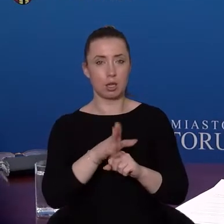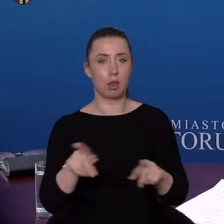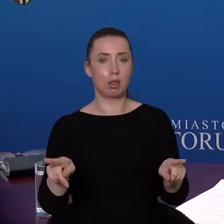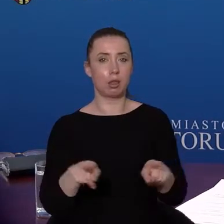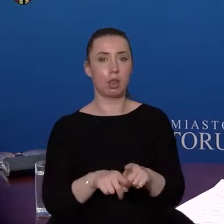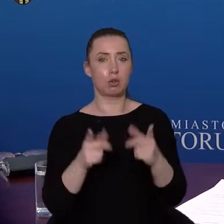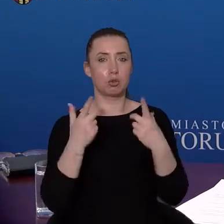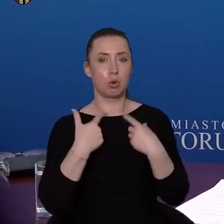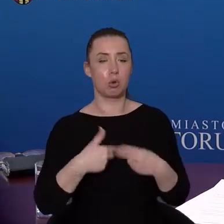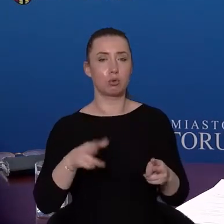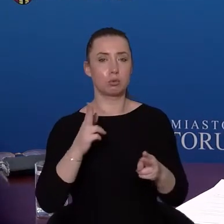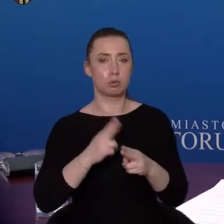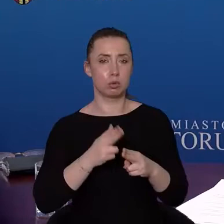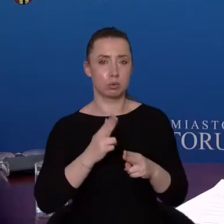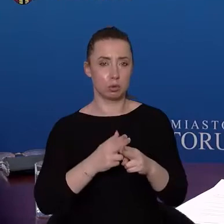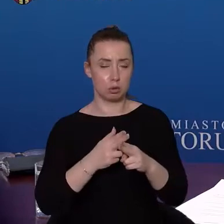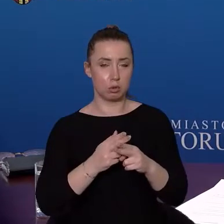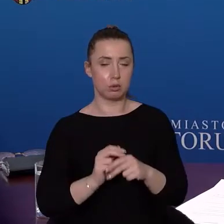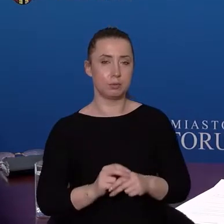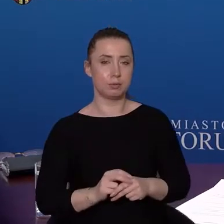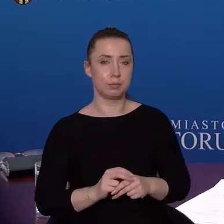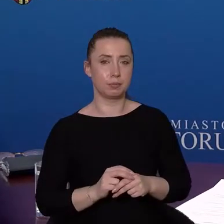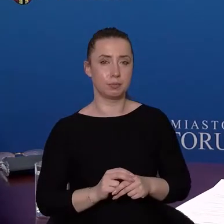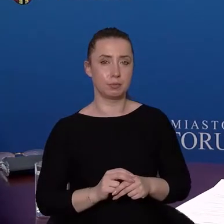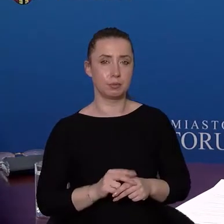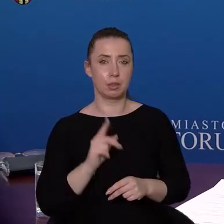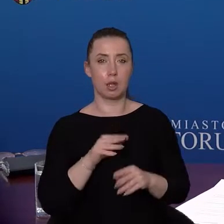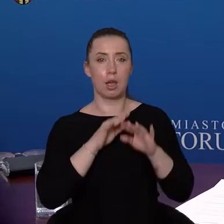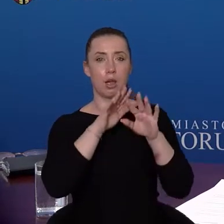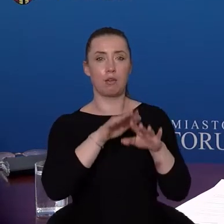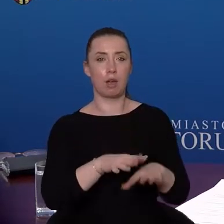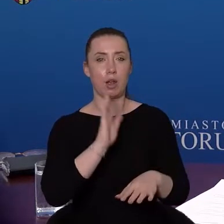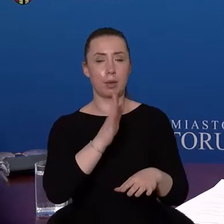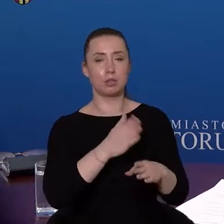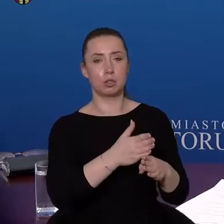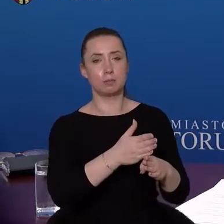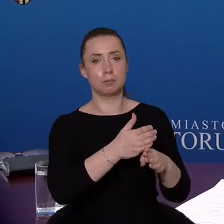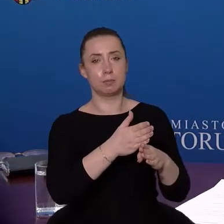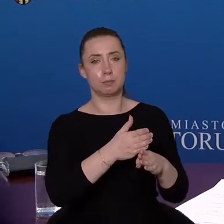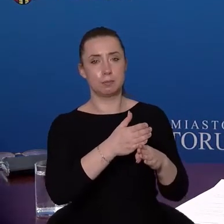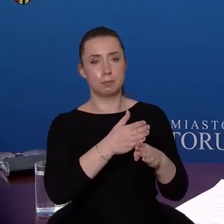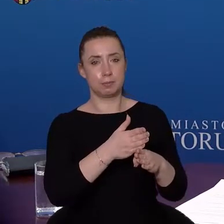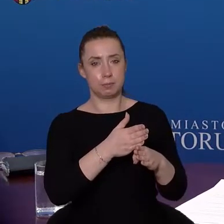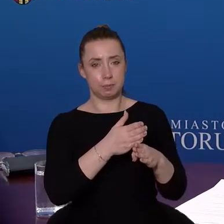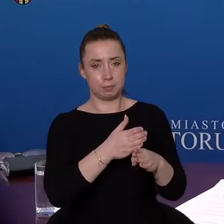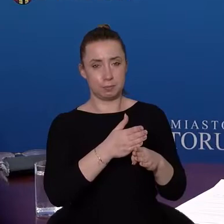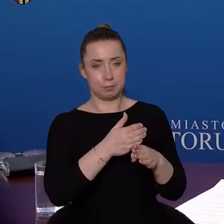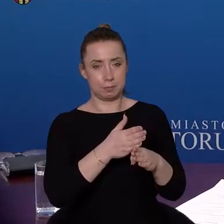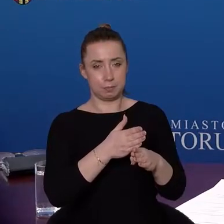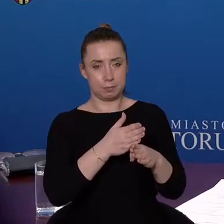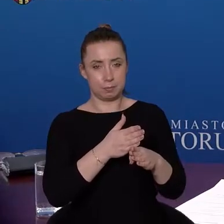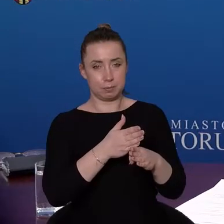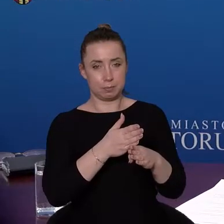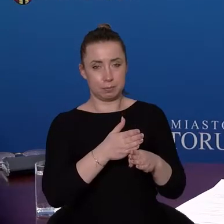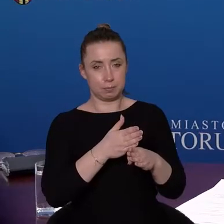COVID-19, ta fala będzie ustępowała pewnie powoli. Nie